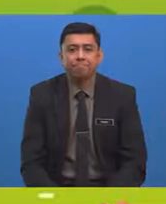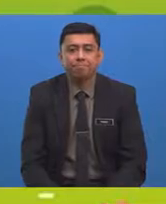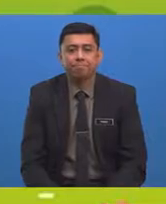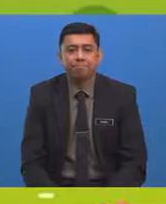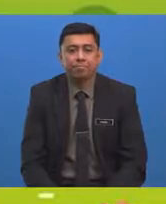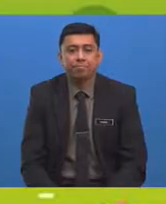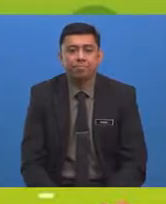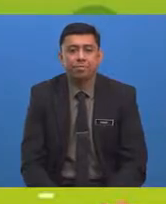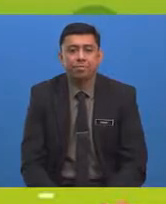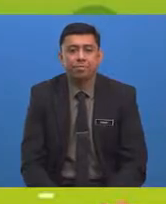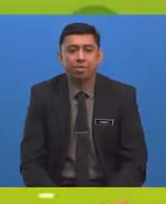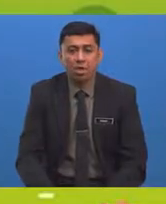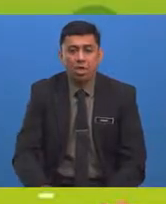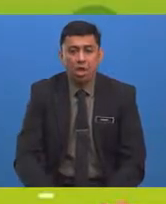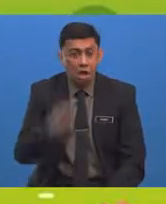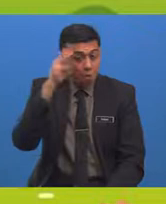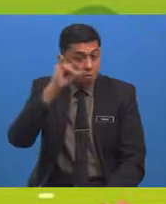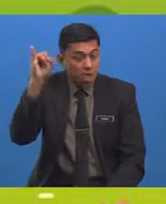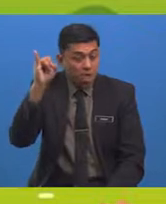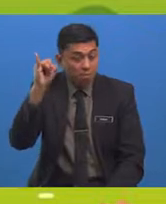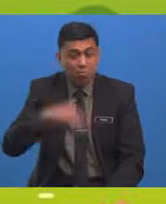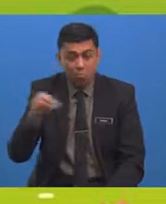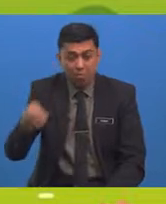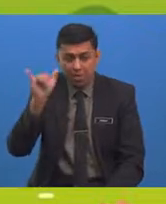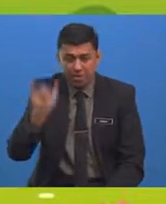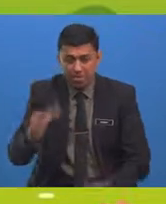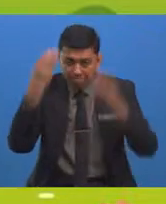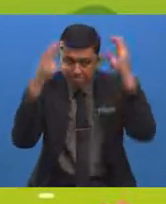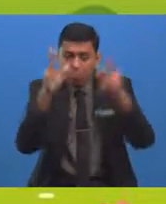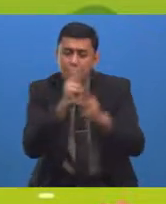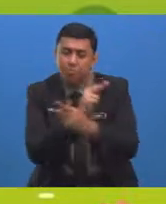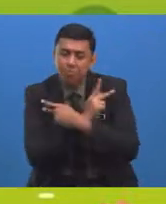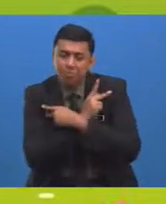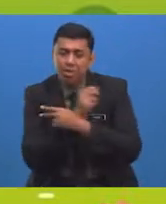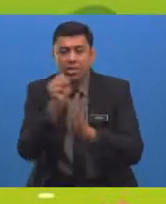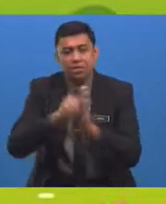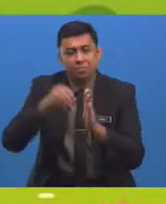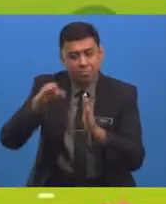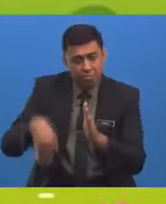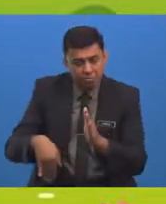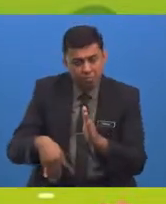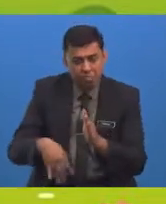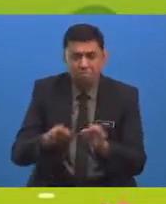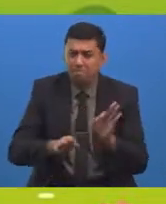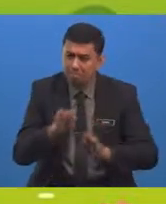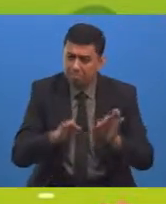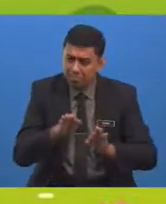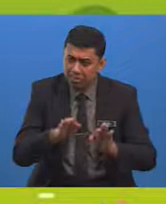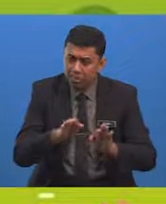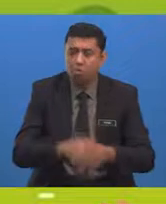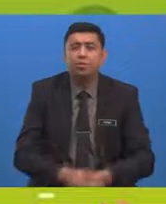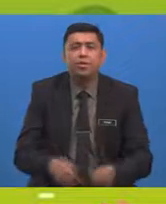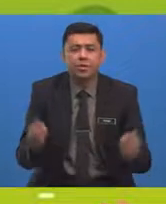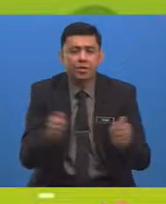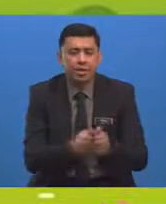Wahai murid-murid yang cikgu kesihi Sebelum cikgu menerangkan dengan lebih mendalam tajuk ini